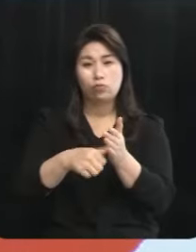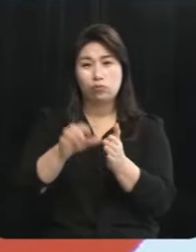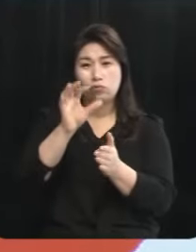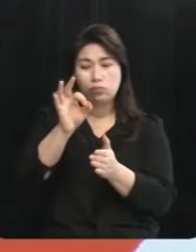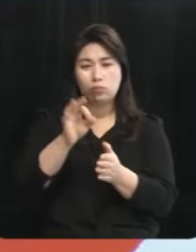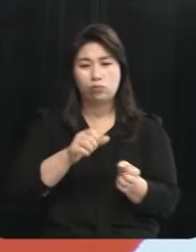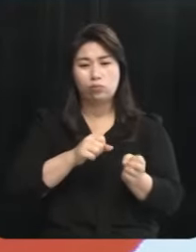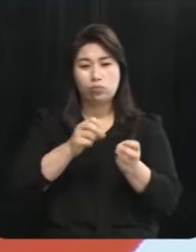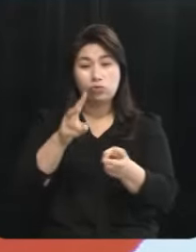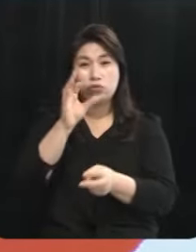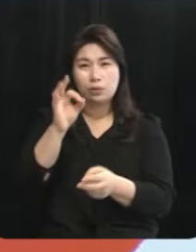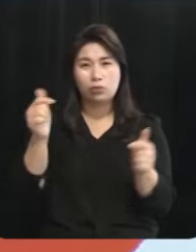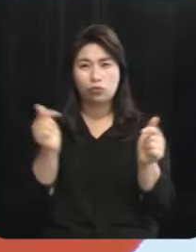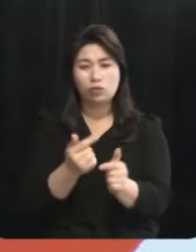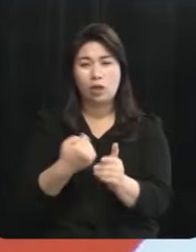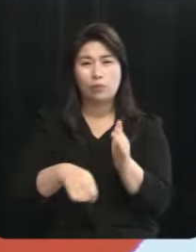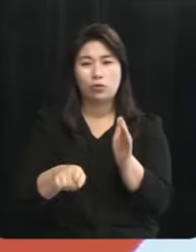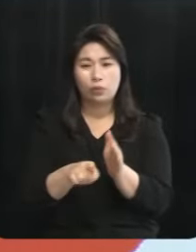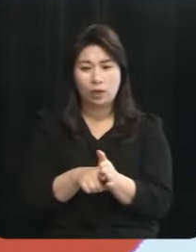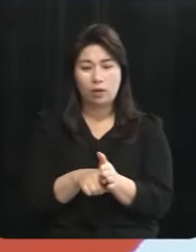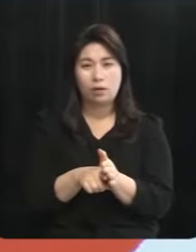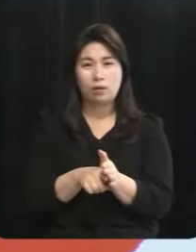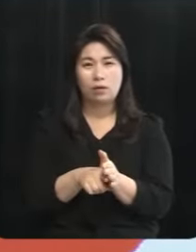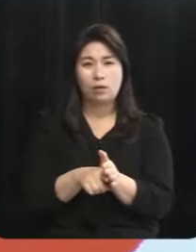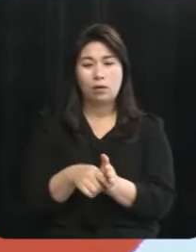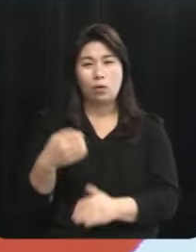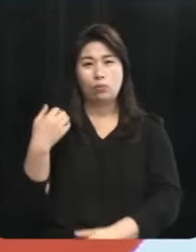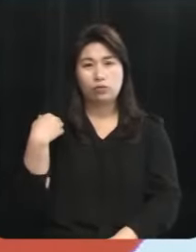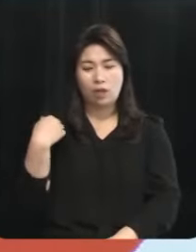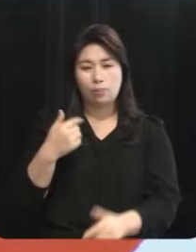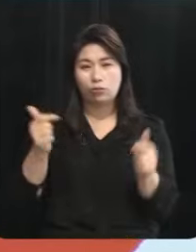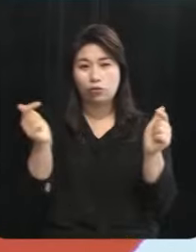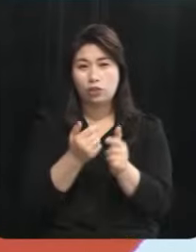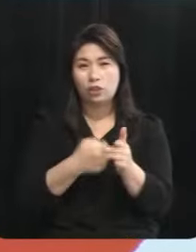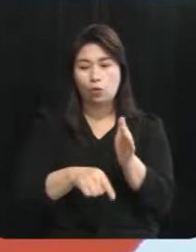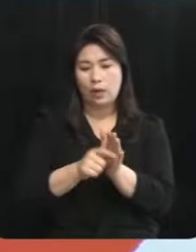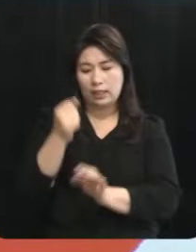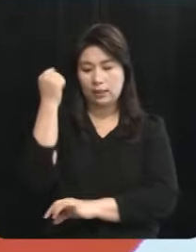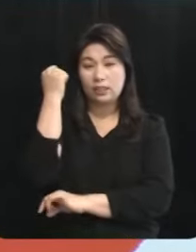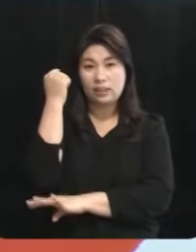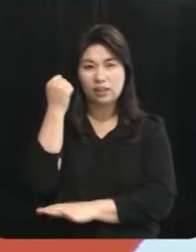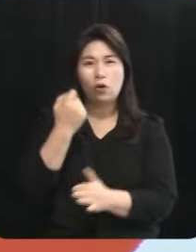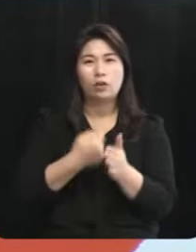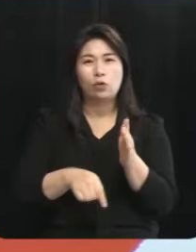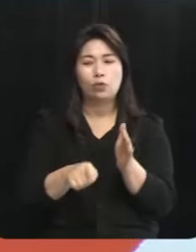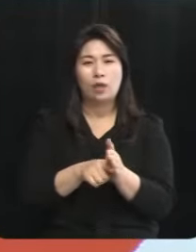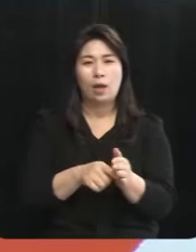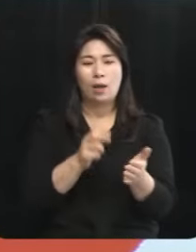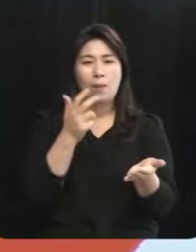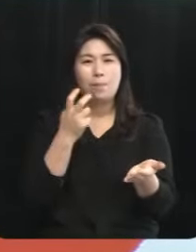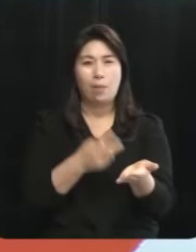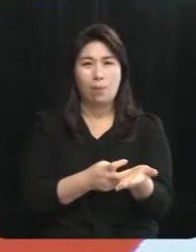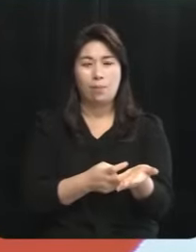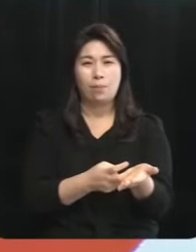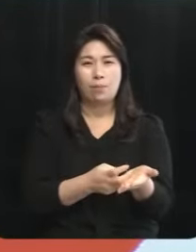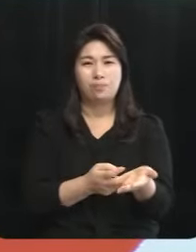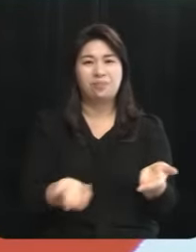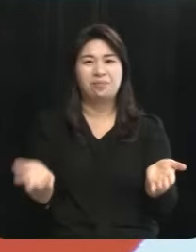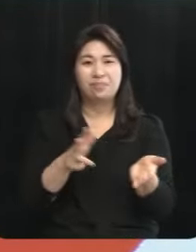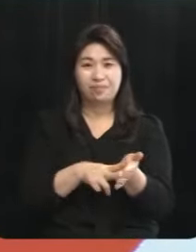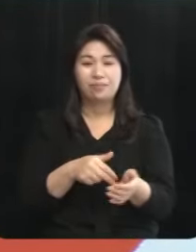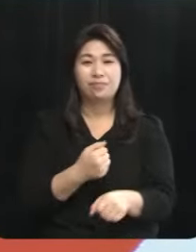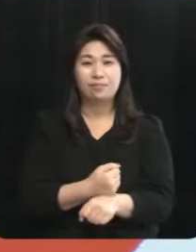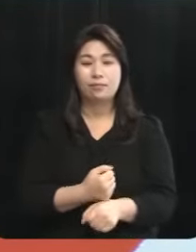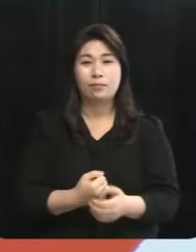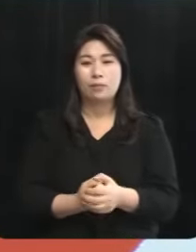위해서 생활물류비 부담을 줄이기 위한 근거를 위한 법안을 제정하겠습니다